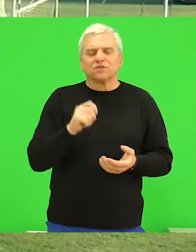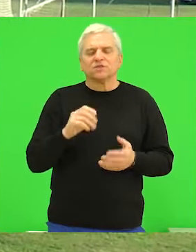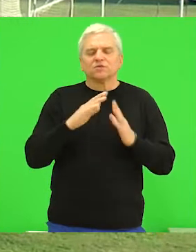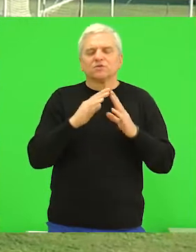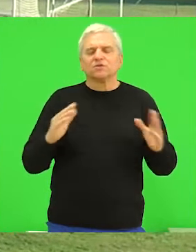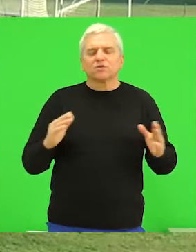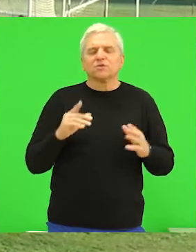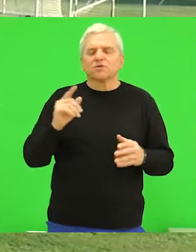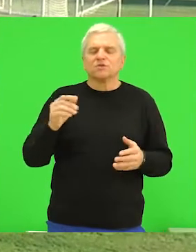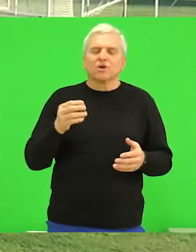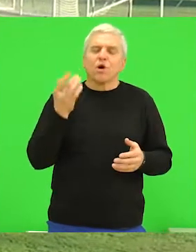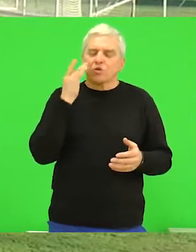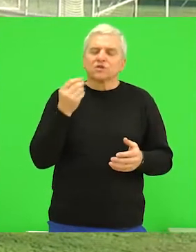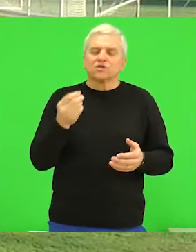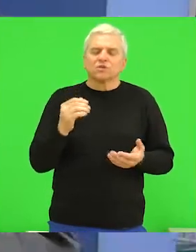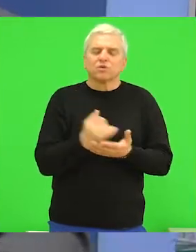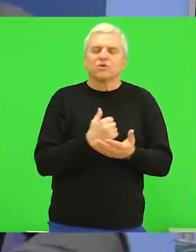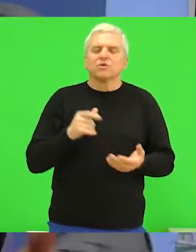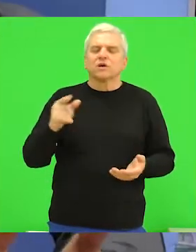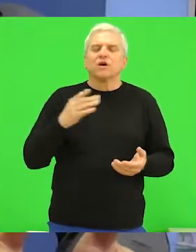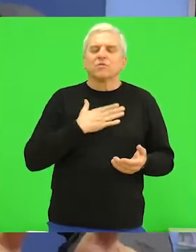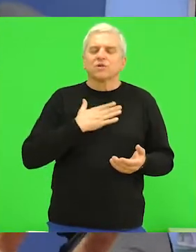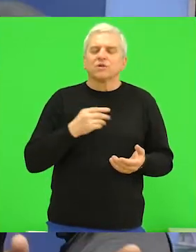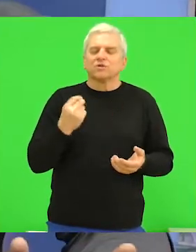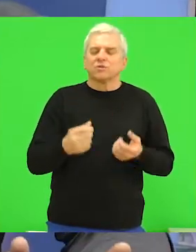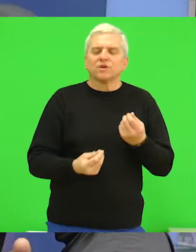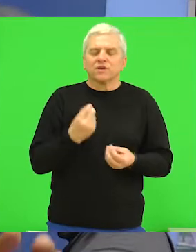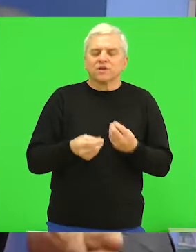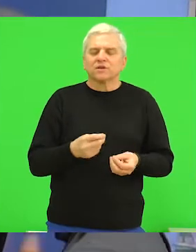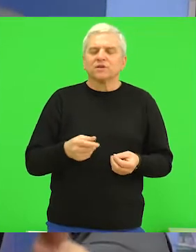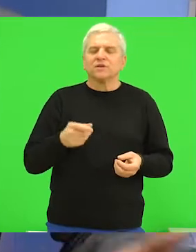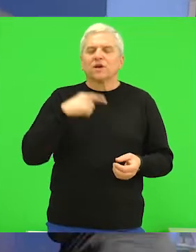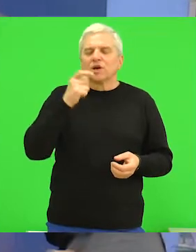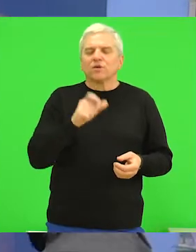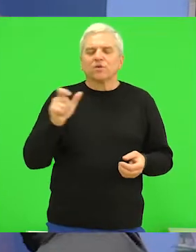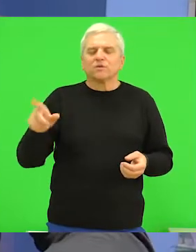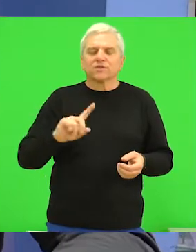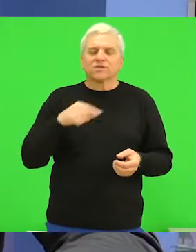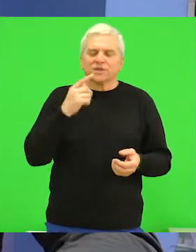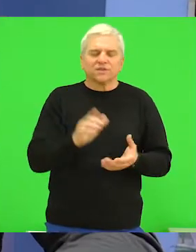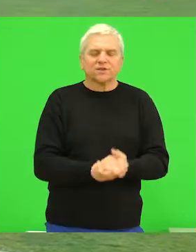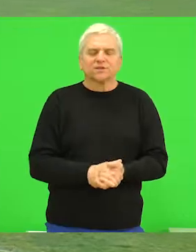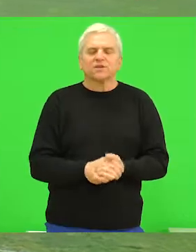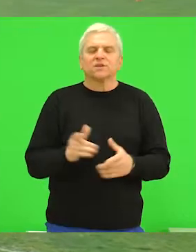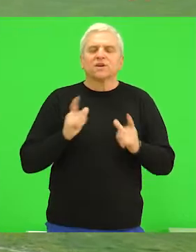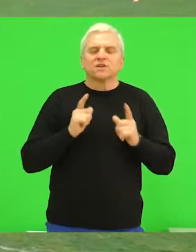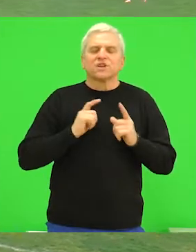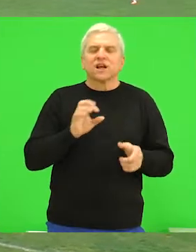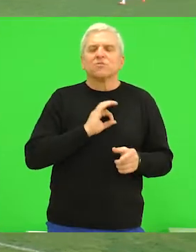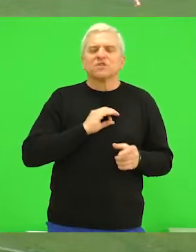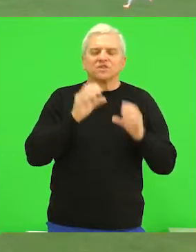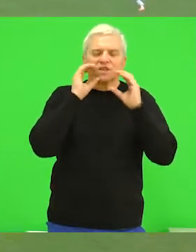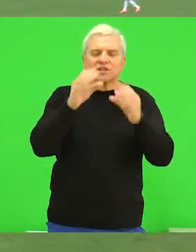Čestitam domaćinu na zasluženoj pobedi, čestitam mojim momcima na dobroj igri, komentar utakmice neću komentaršen možda. Čekala je